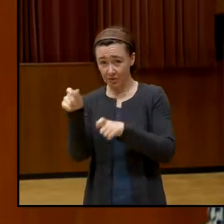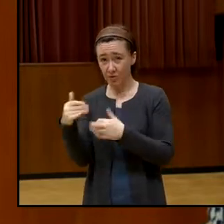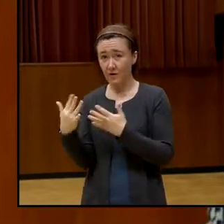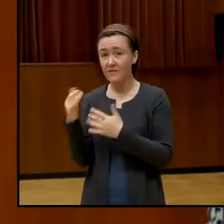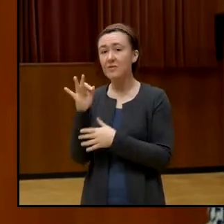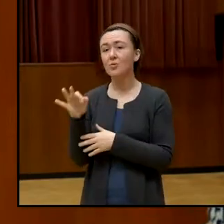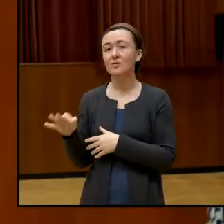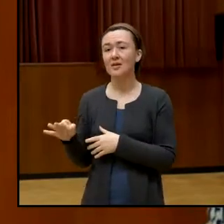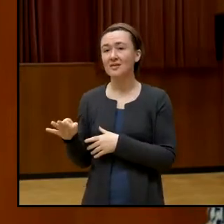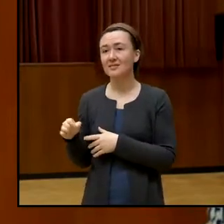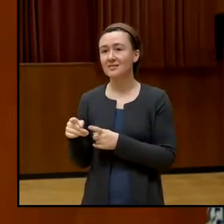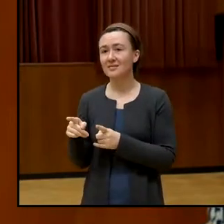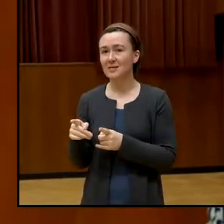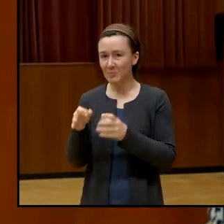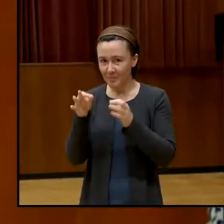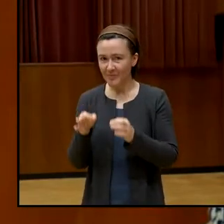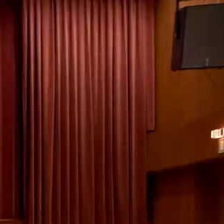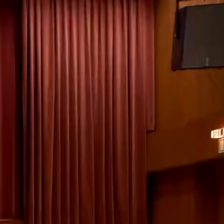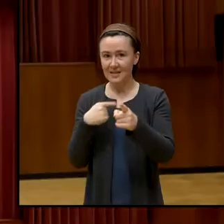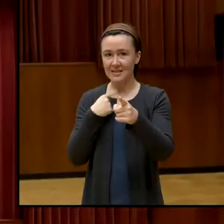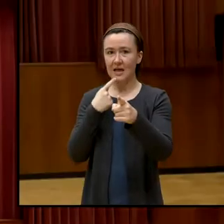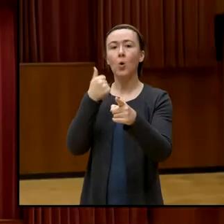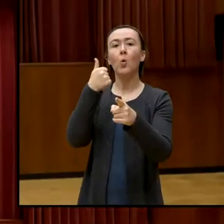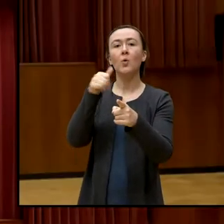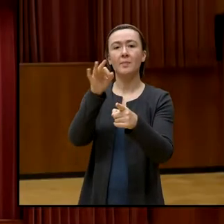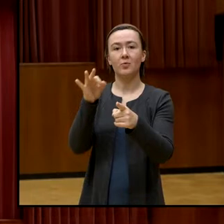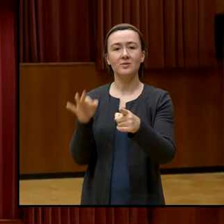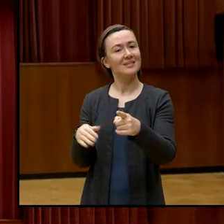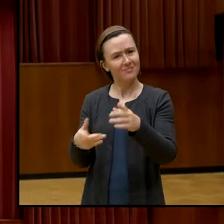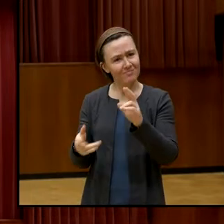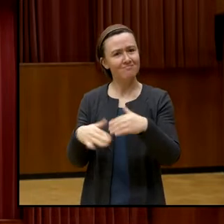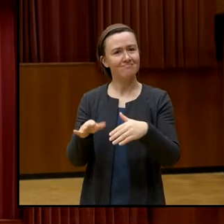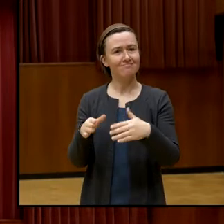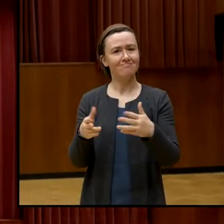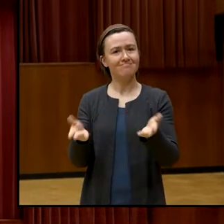Schätzen Sie, Richtig? Naja, richtig?